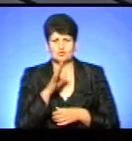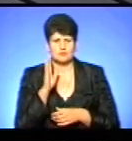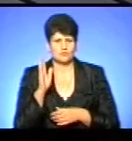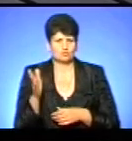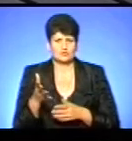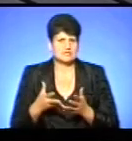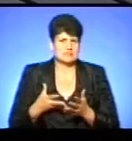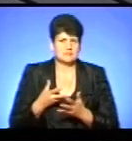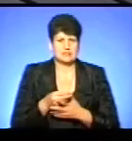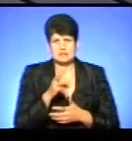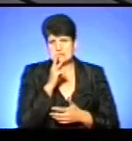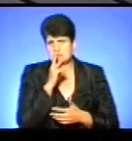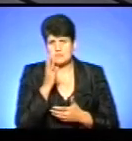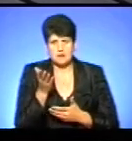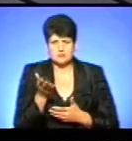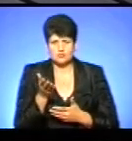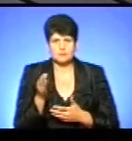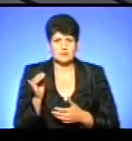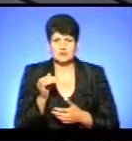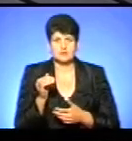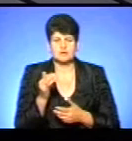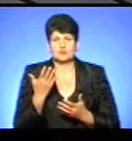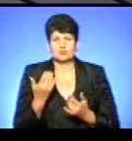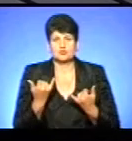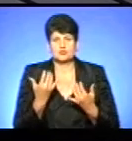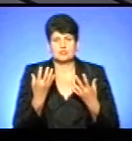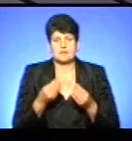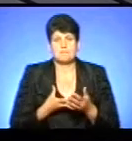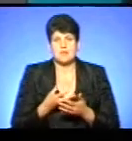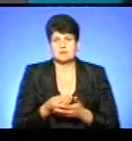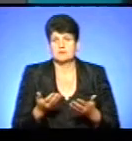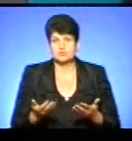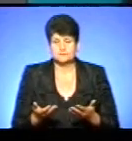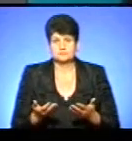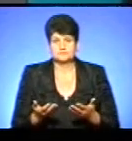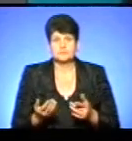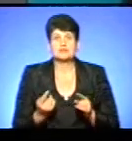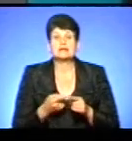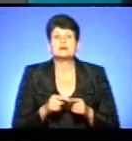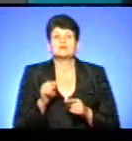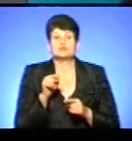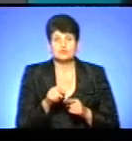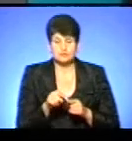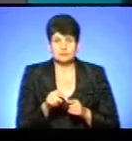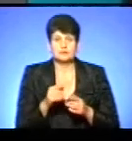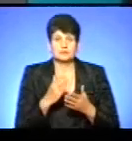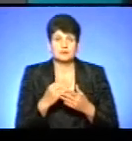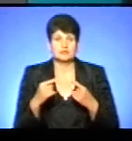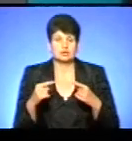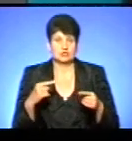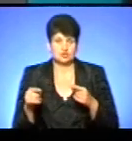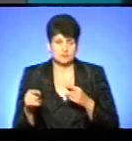проплатити таку зарплату, яку на сьогоднішній день ми платимо. І для цього включаються інші механізми – це